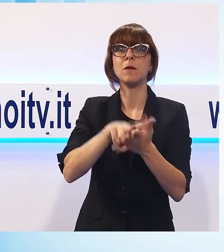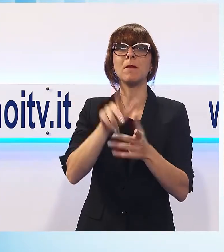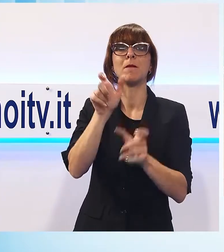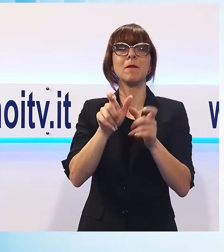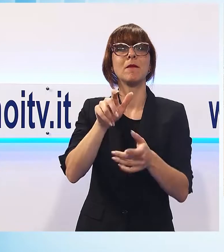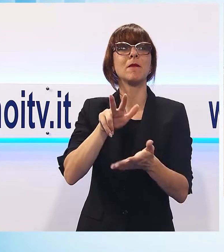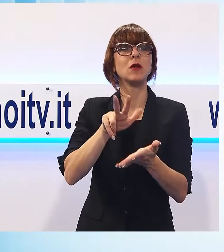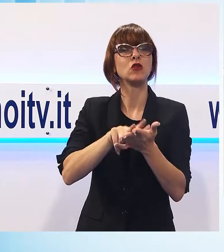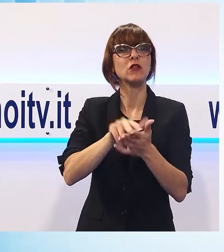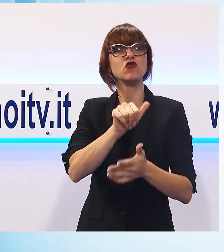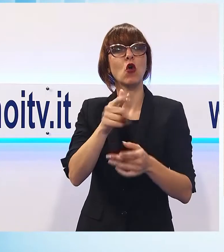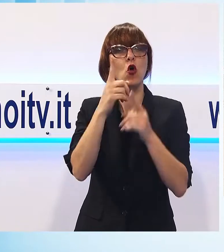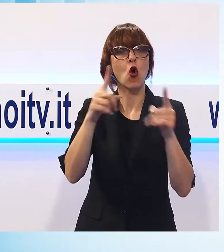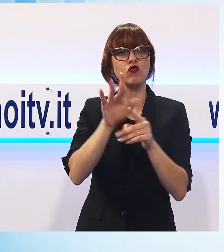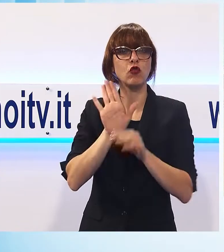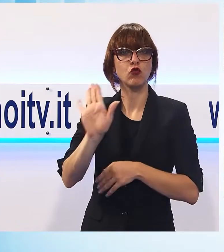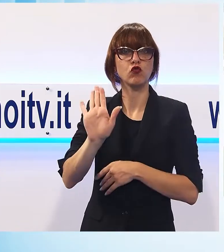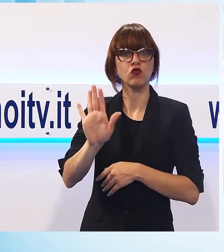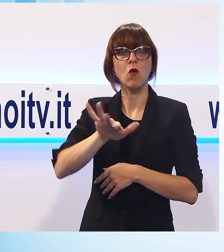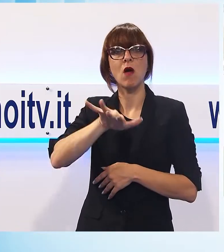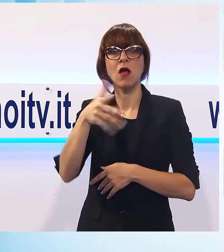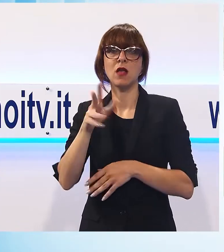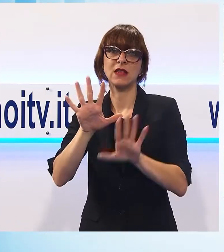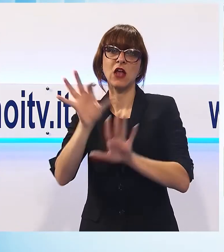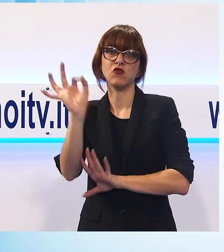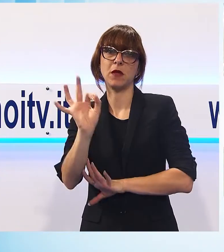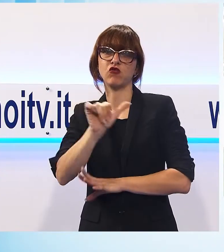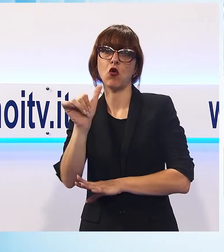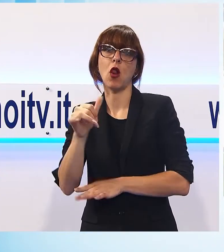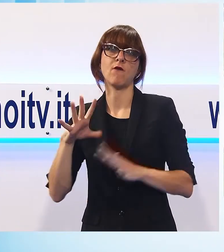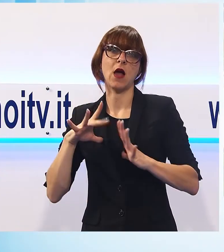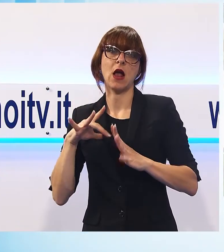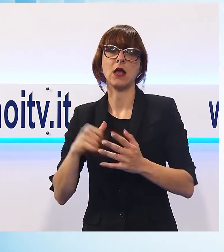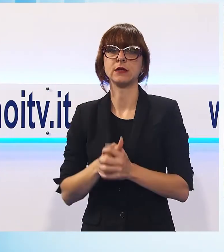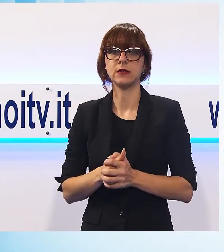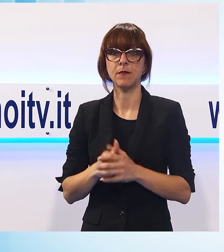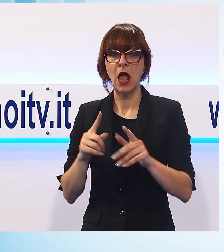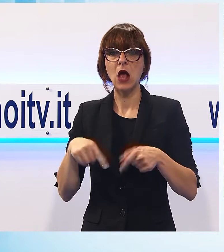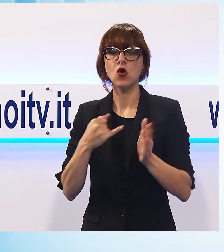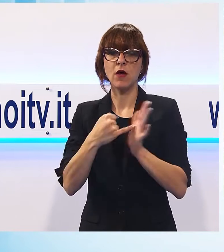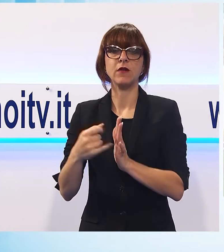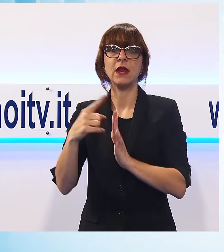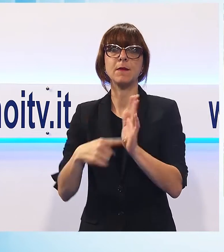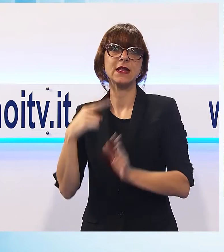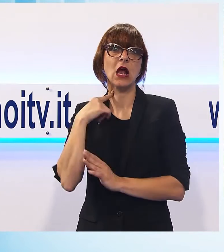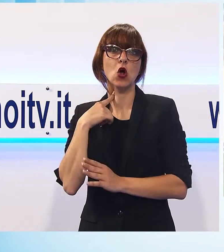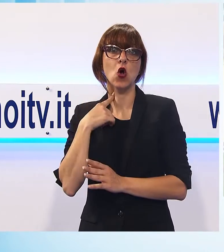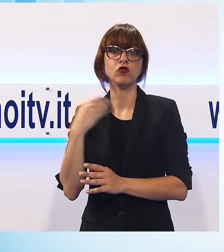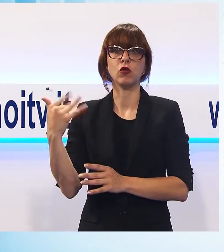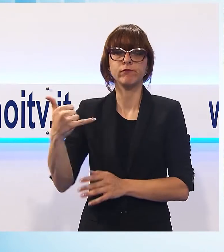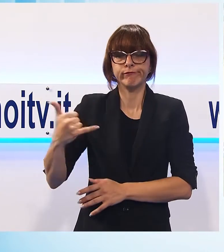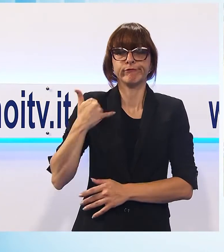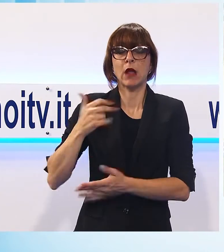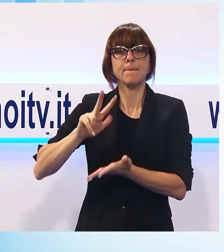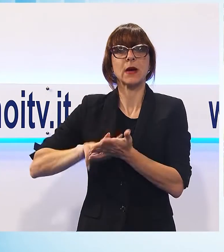concerto, il resto venivano in vacanza e stiamo ricevendo ancora prenotazioni anche per il fine agosto dove c'è il concerto di Giovanotti che muove